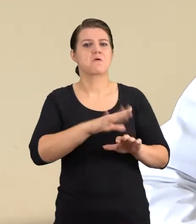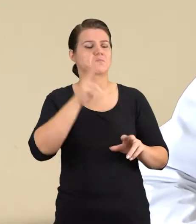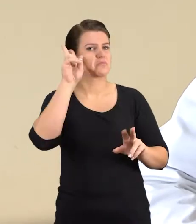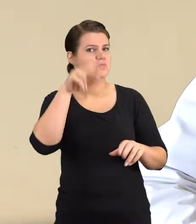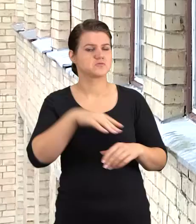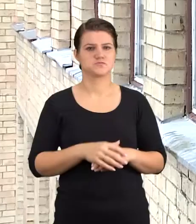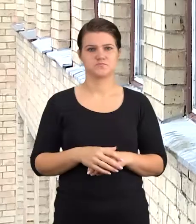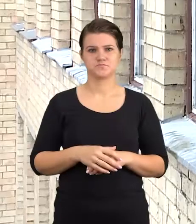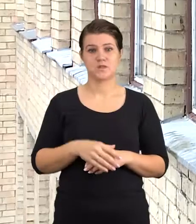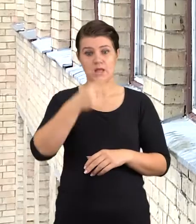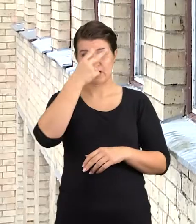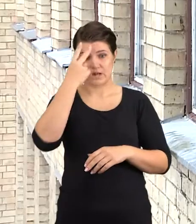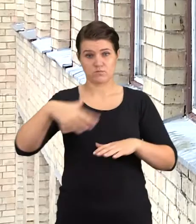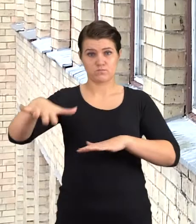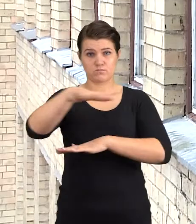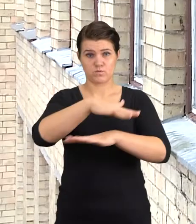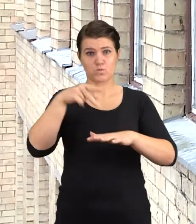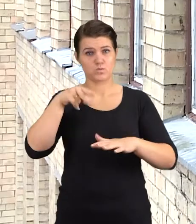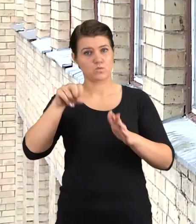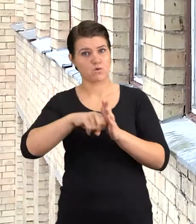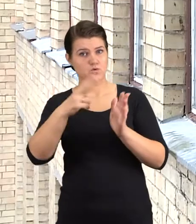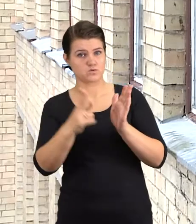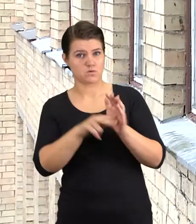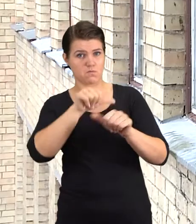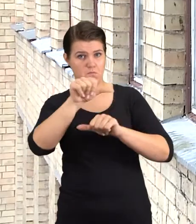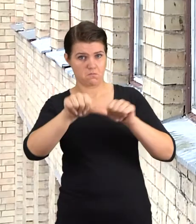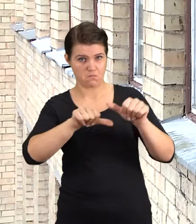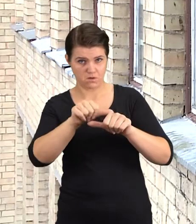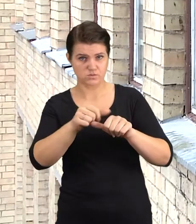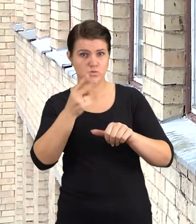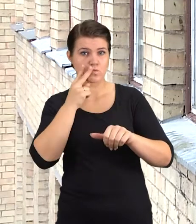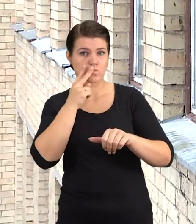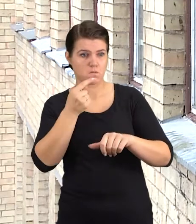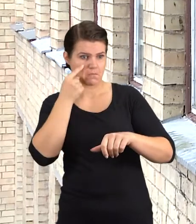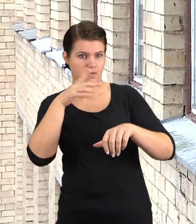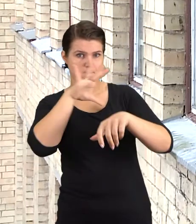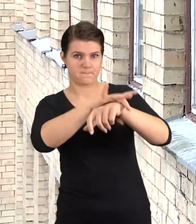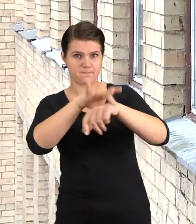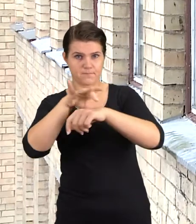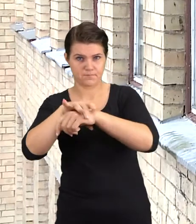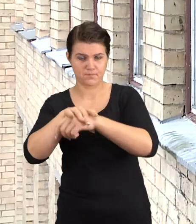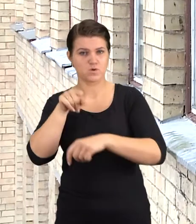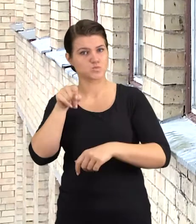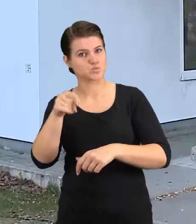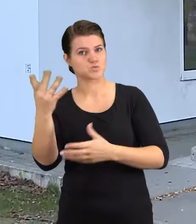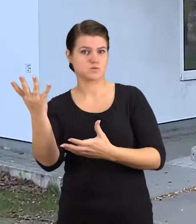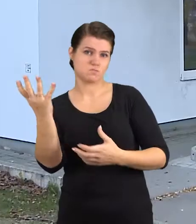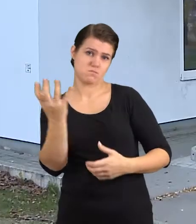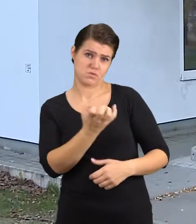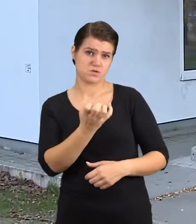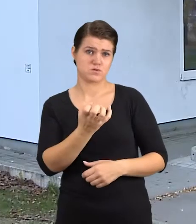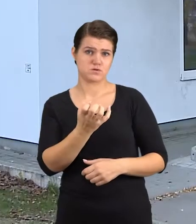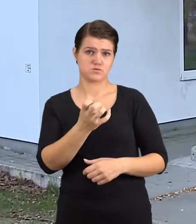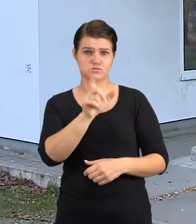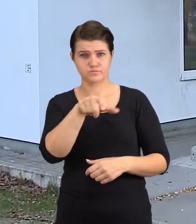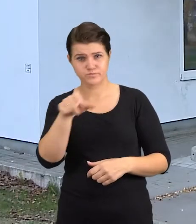grasinimus. Iki šios dienos, tarkim, per 2018 metus už rūkymą lygoninių teritorijose policija šalyje sugaudė